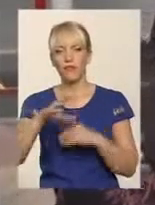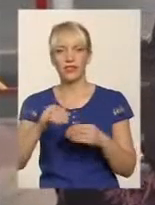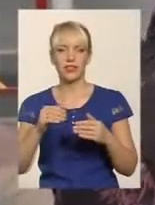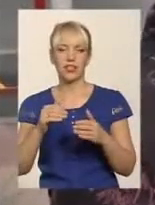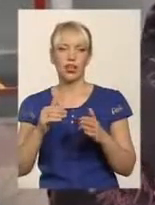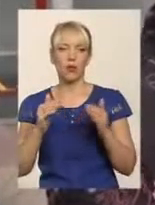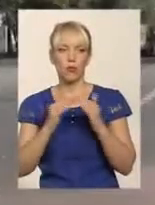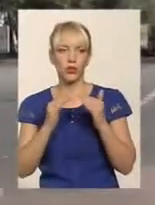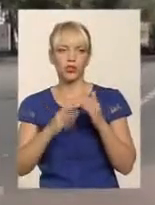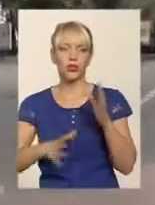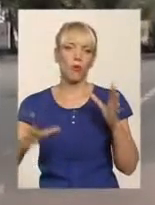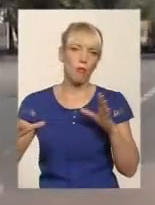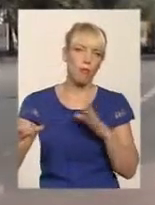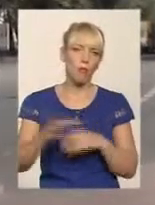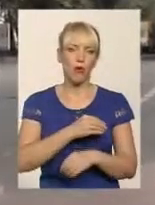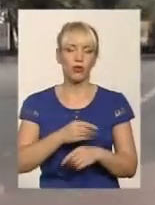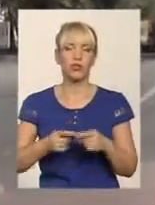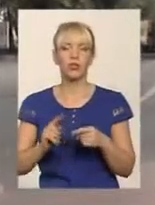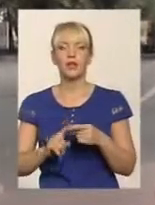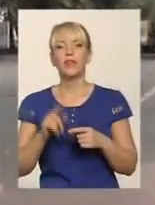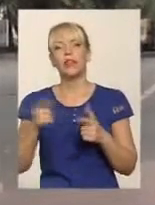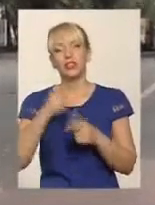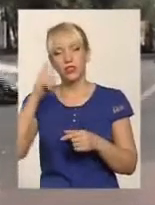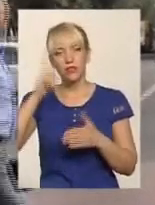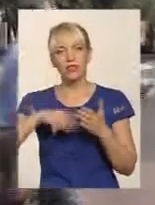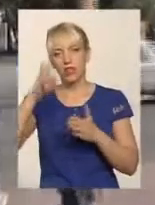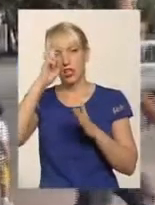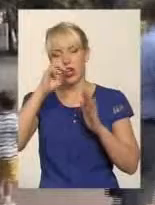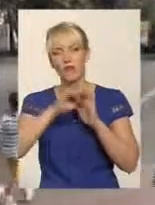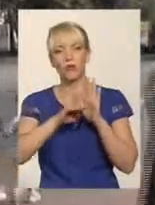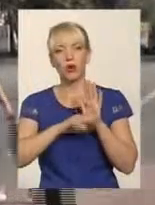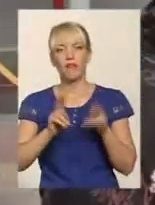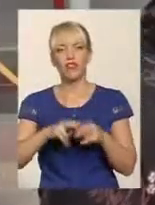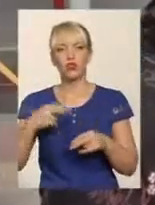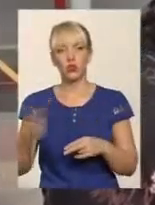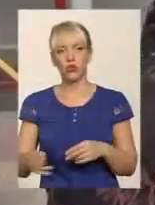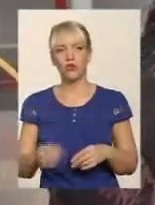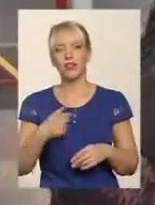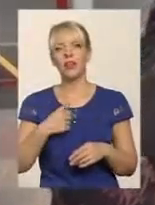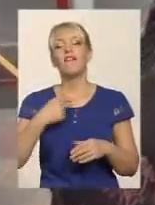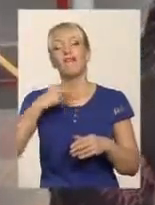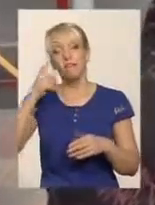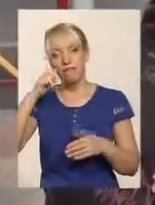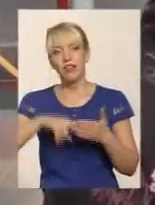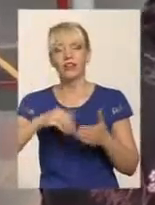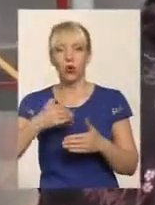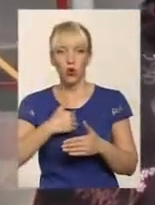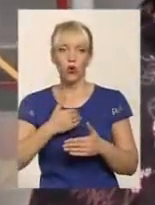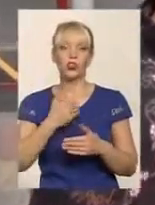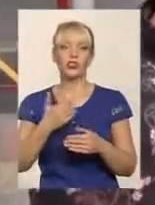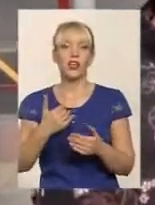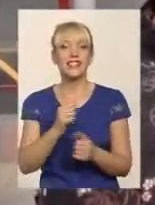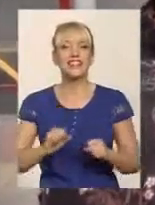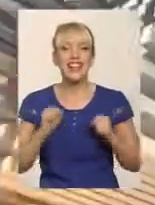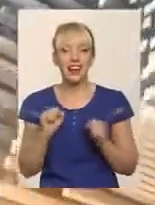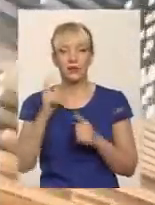повністю. Скажіть, будь ласка, чи вірити в державні програми відшкодування? Вірити хочеться, стараємось вірити, тому що